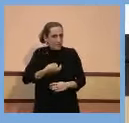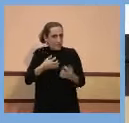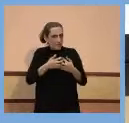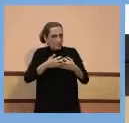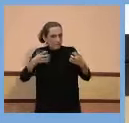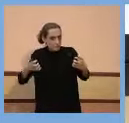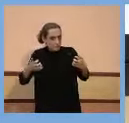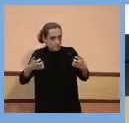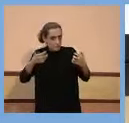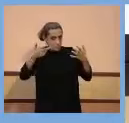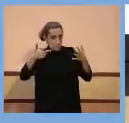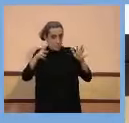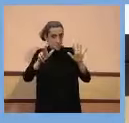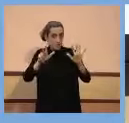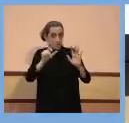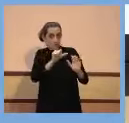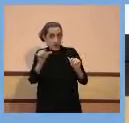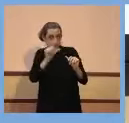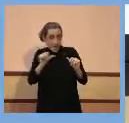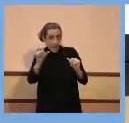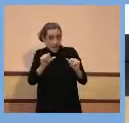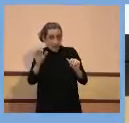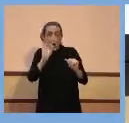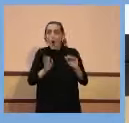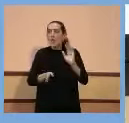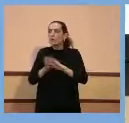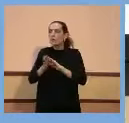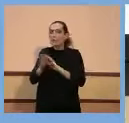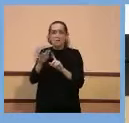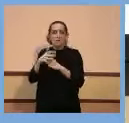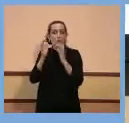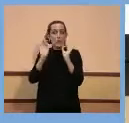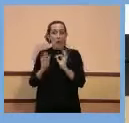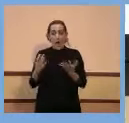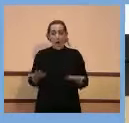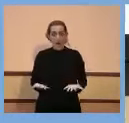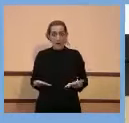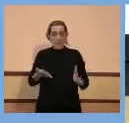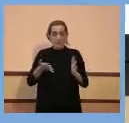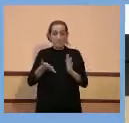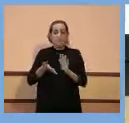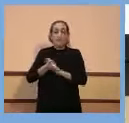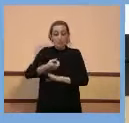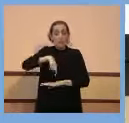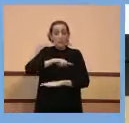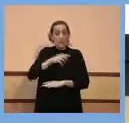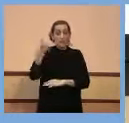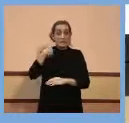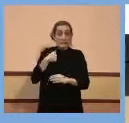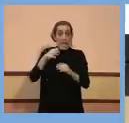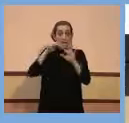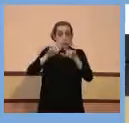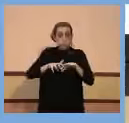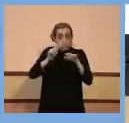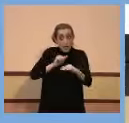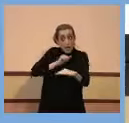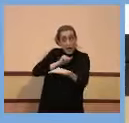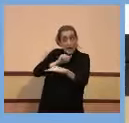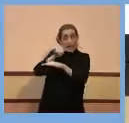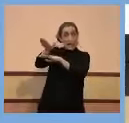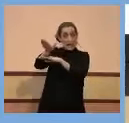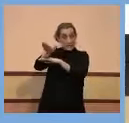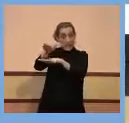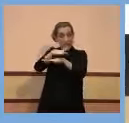o podem seguir amb la situació amb la que estem. i, repeteixo, hem enviat aquesta carta, precisament